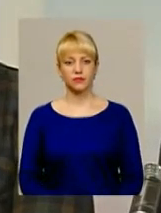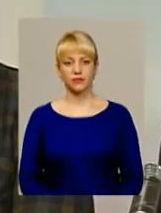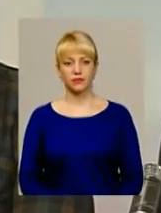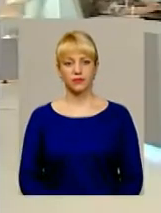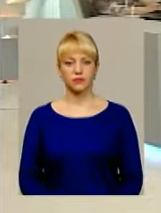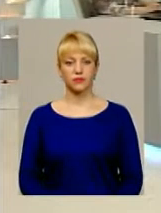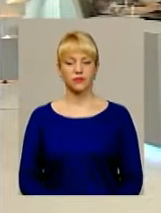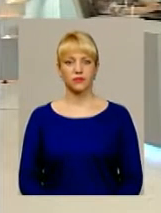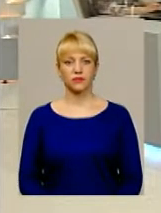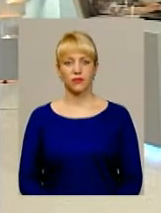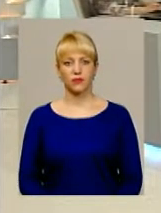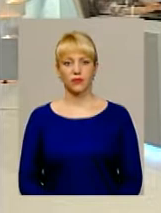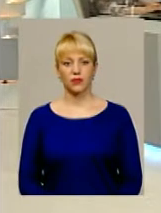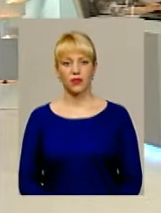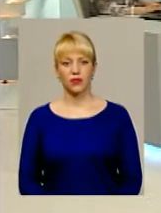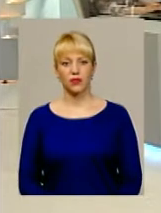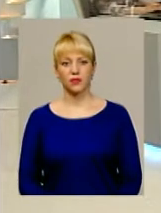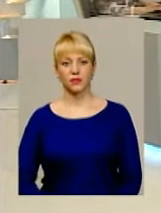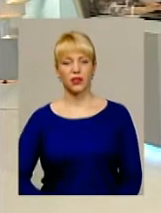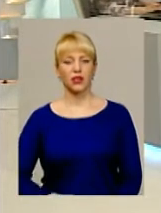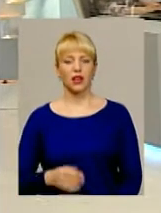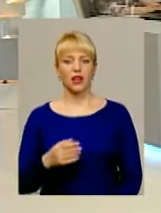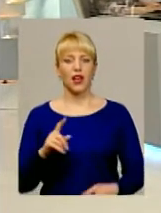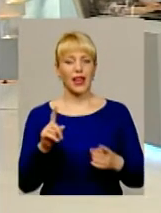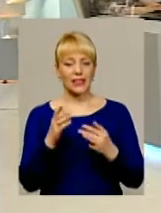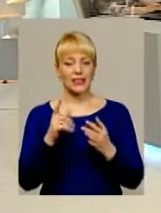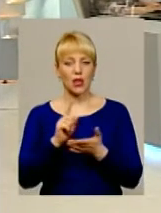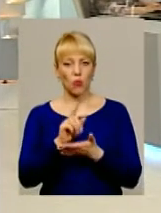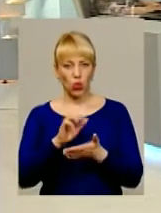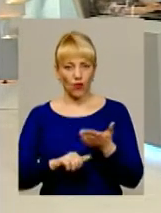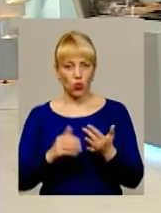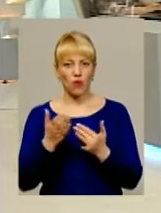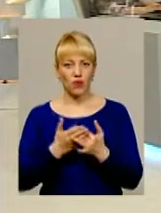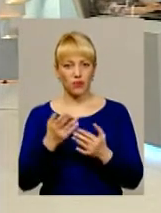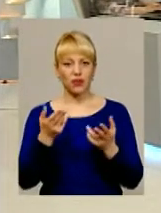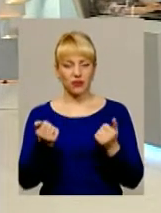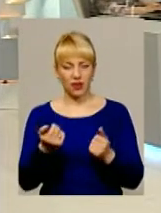Тобто, якісь податкові пільги,